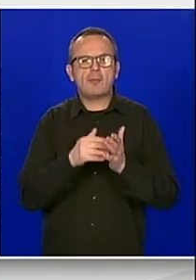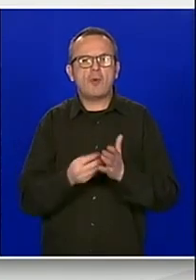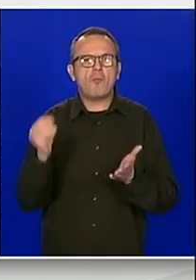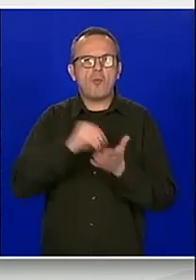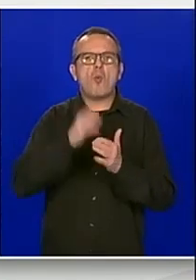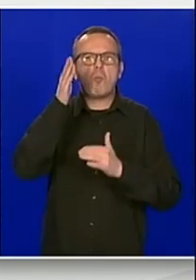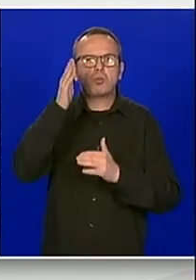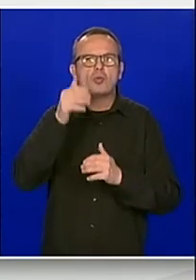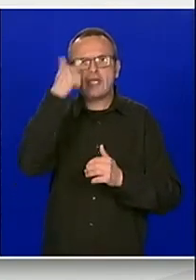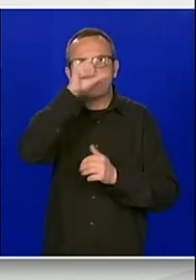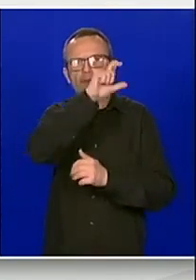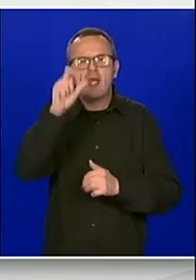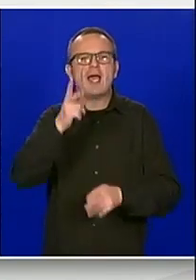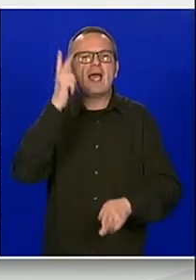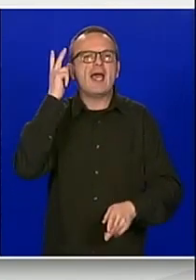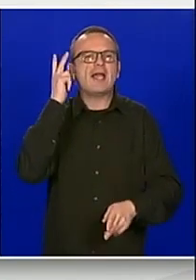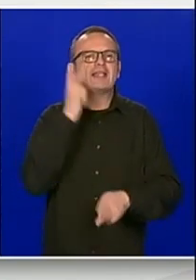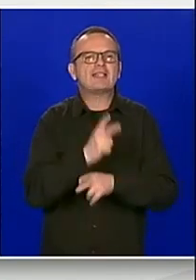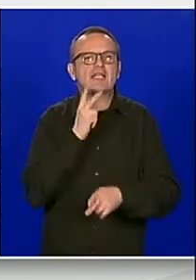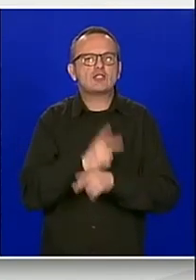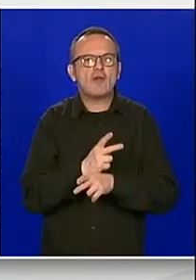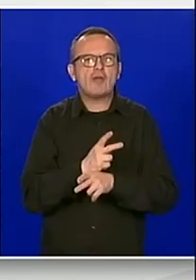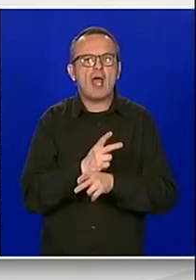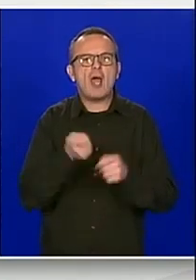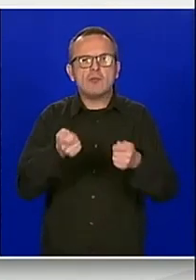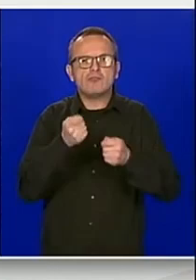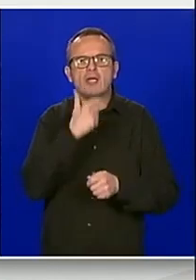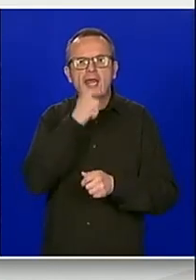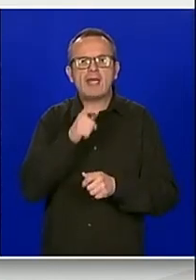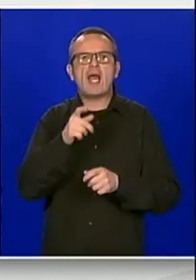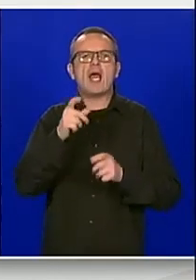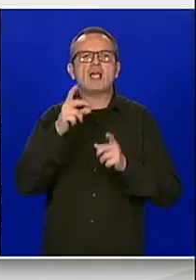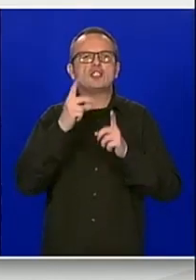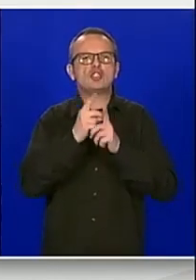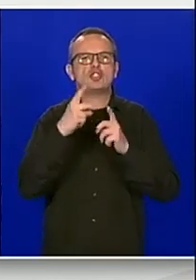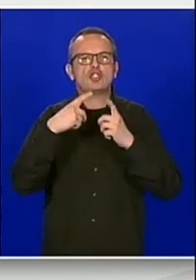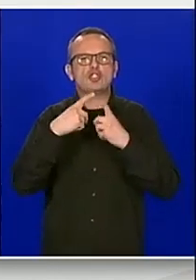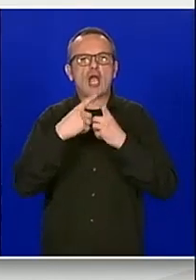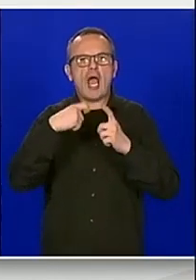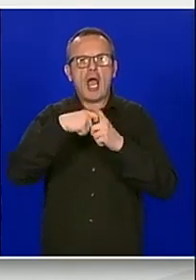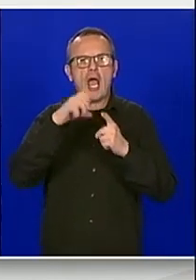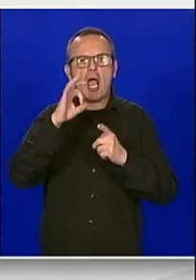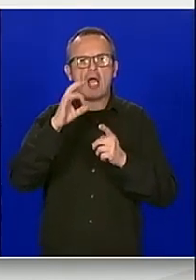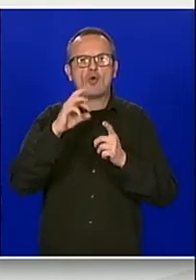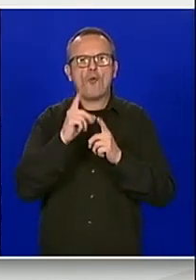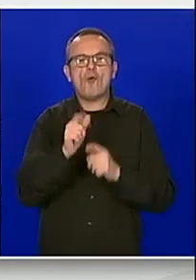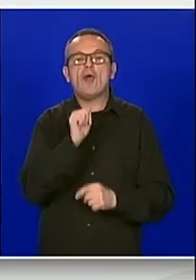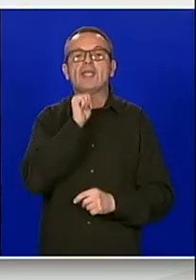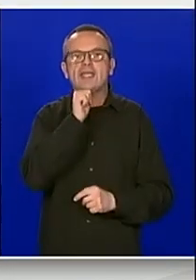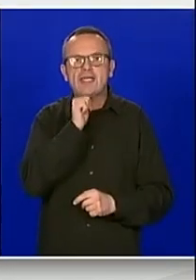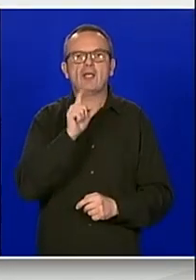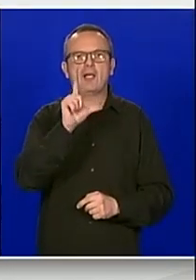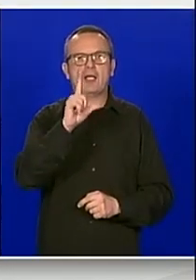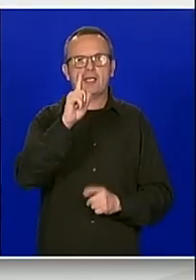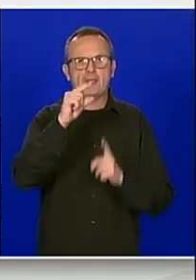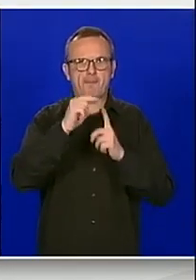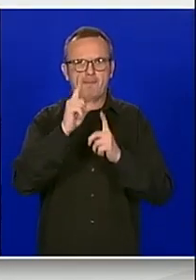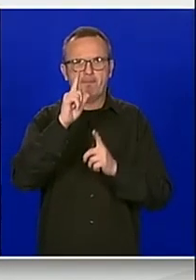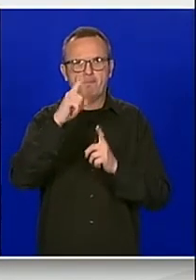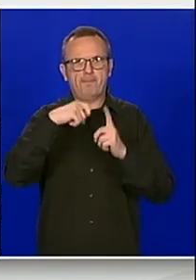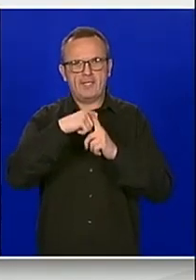buduće da stoji državna Ergela Đakovo i Lipik. Hvala vam lijepa, tko je za,